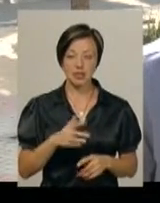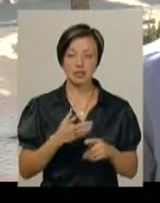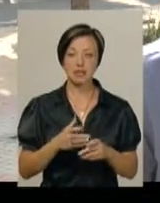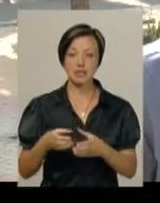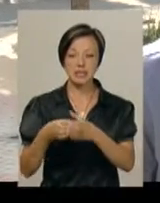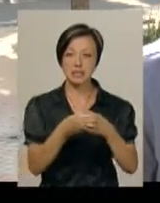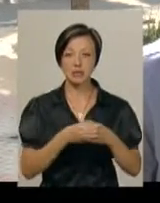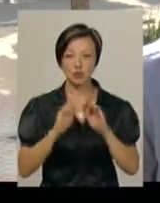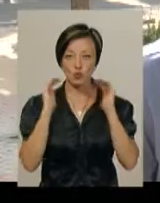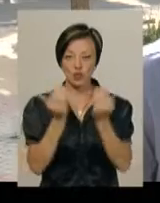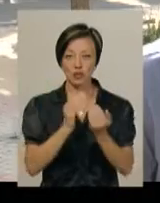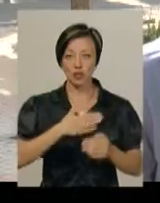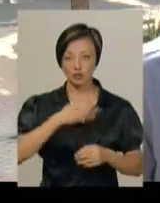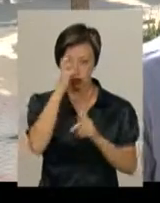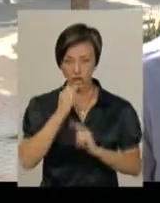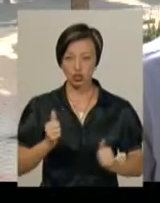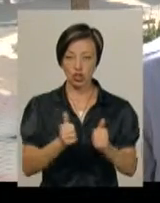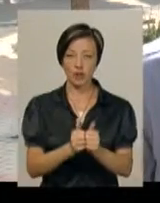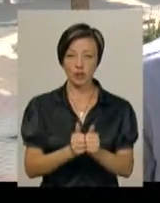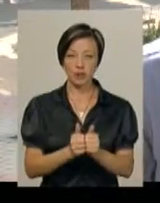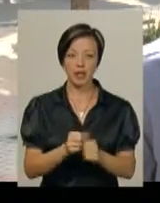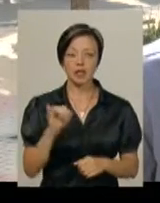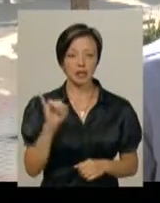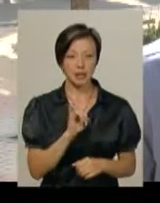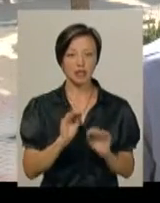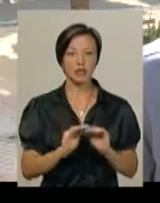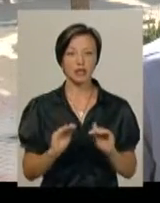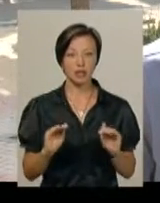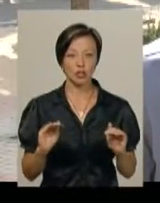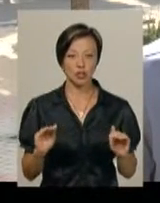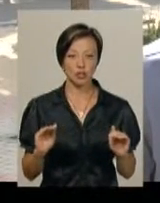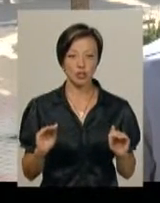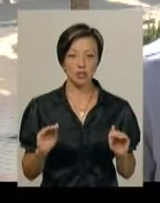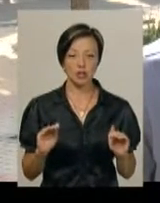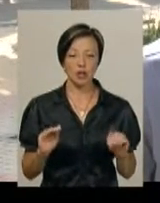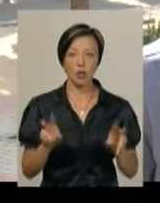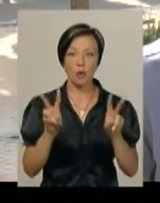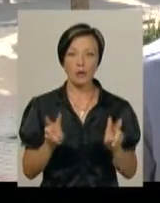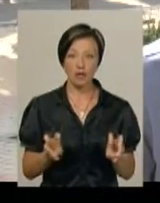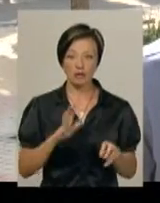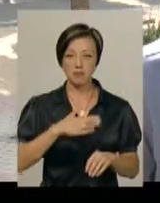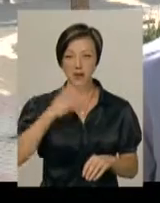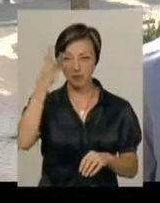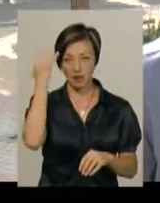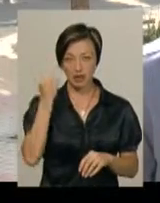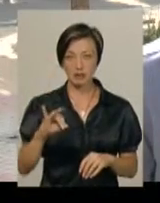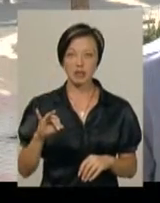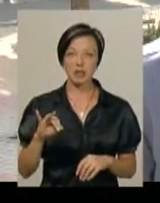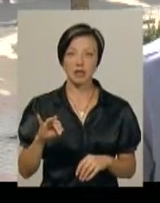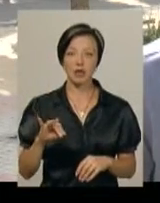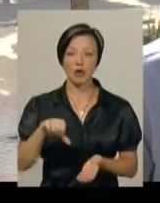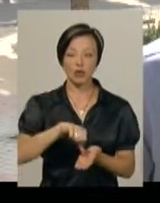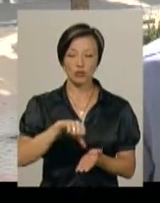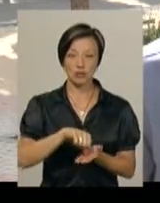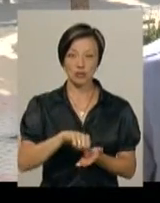цілісність, суверенітет нашої держави. Ну і дитяча номінація «Мій Хмельницький», в якій